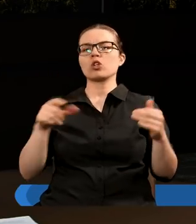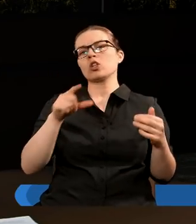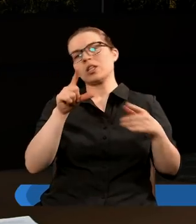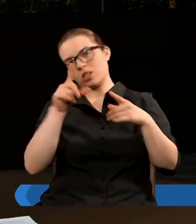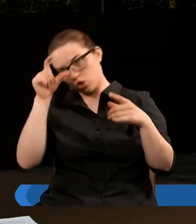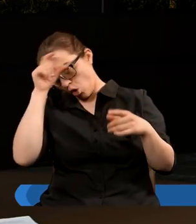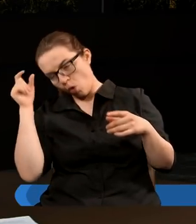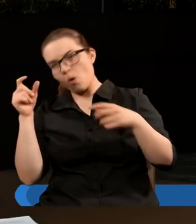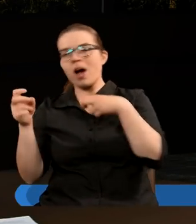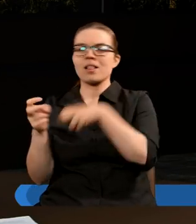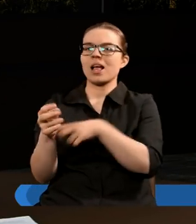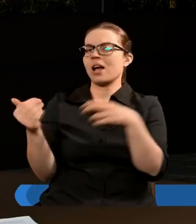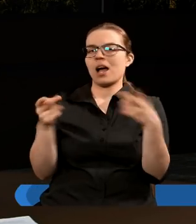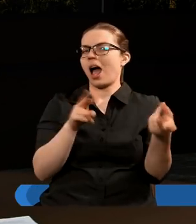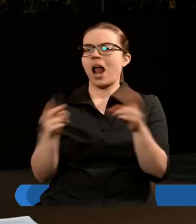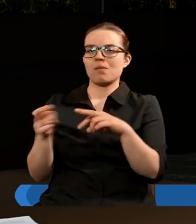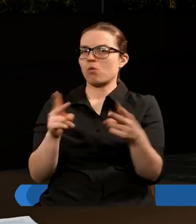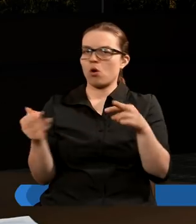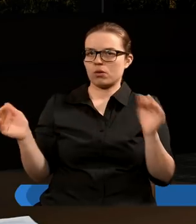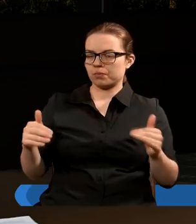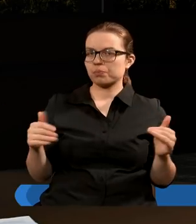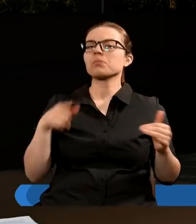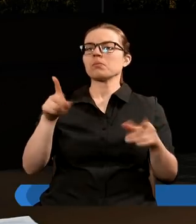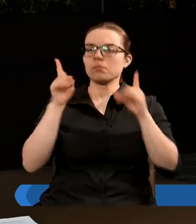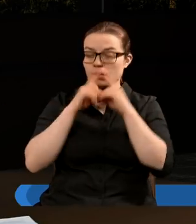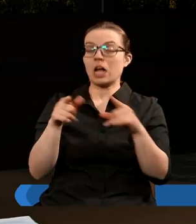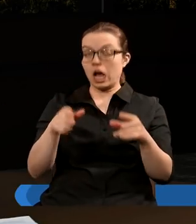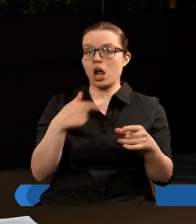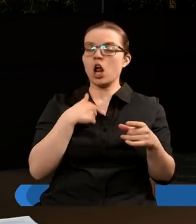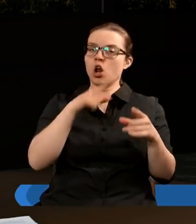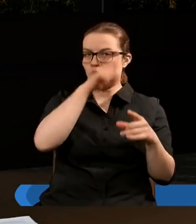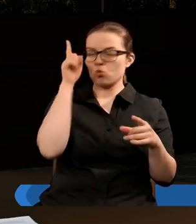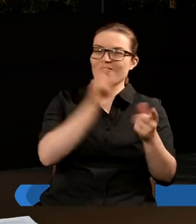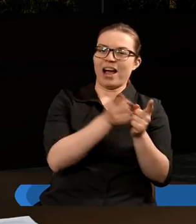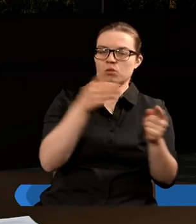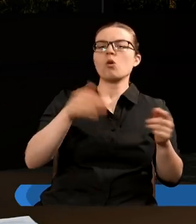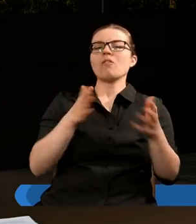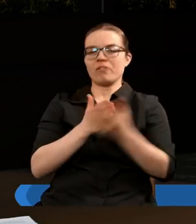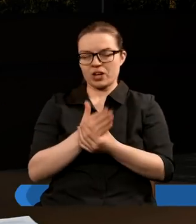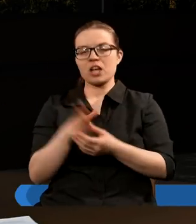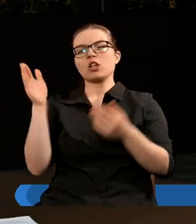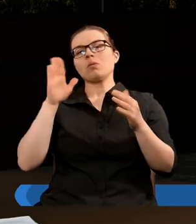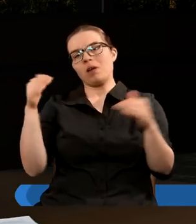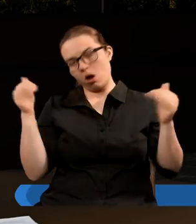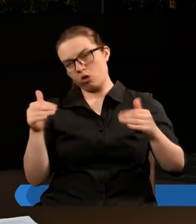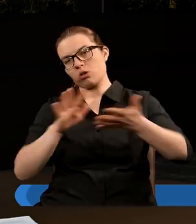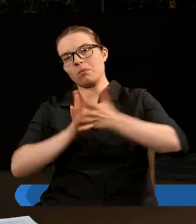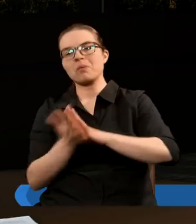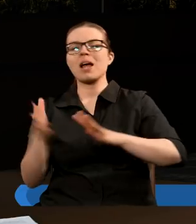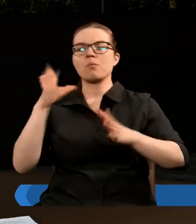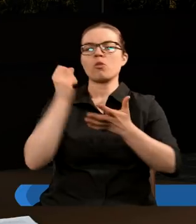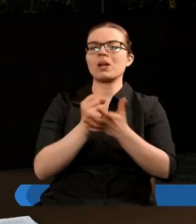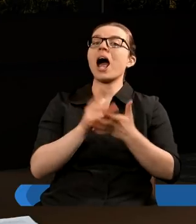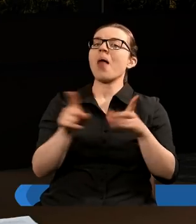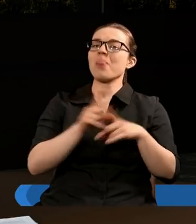lub na rękę. Czyli będą ludzie, którzy też faktycznie będą w to wierzyli, że mają moc zmieniać Boże przykazania, ale